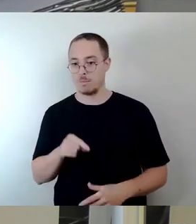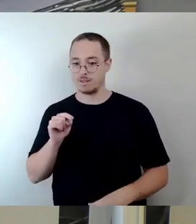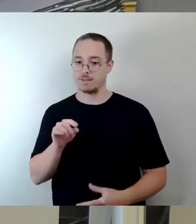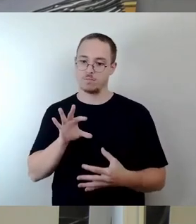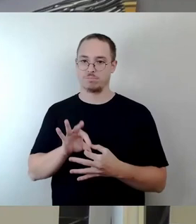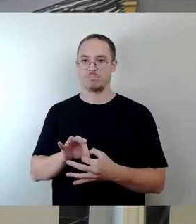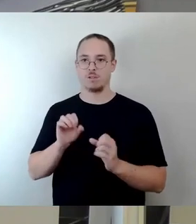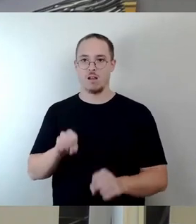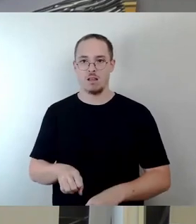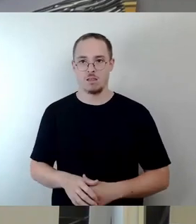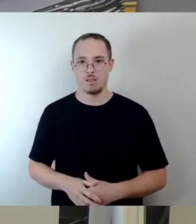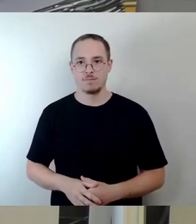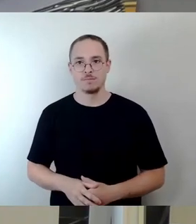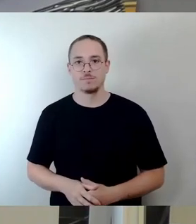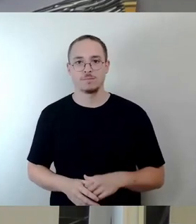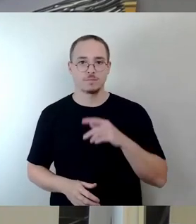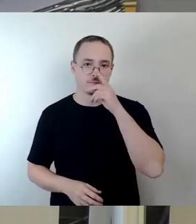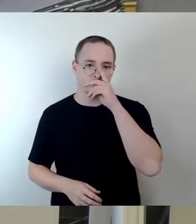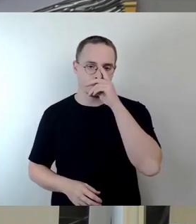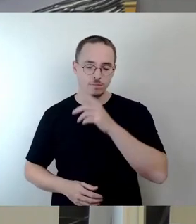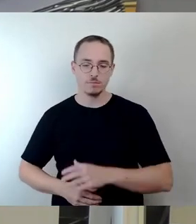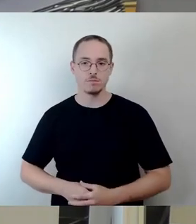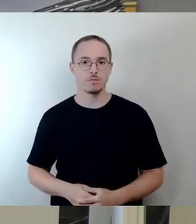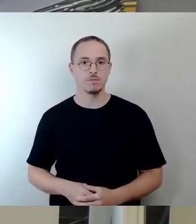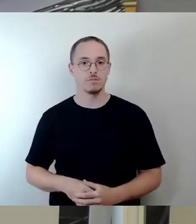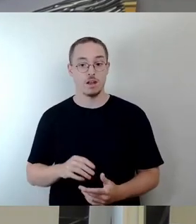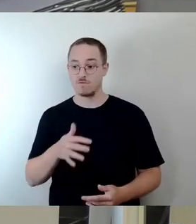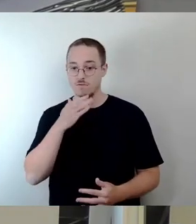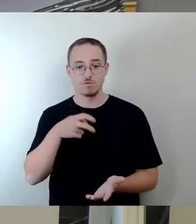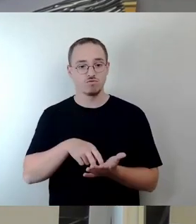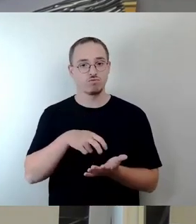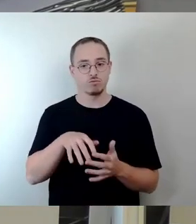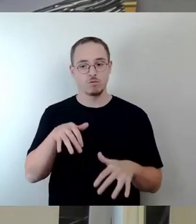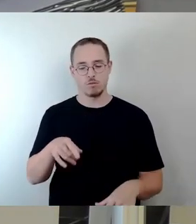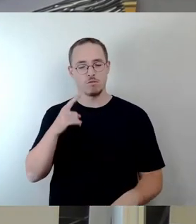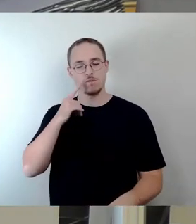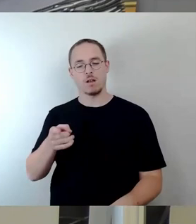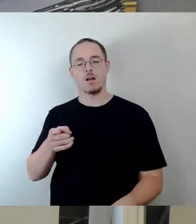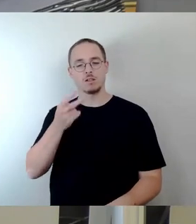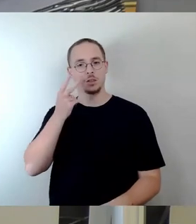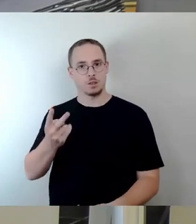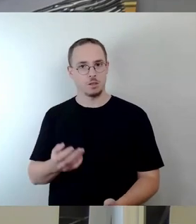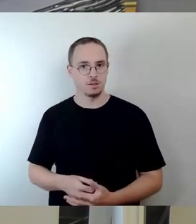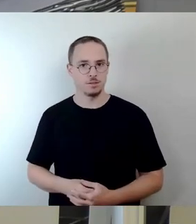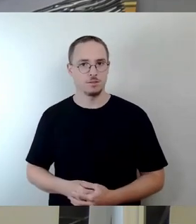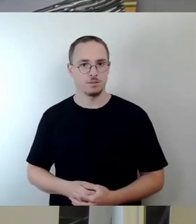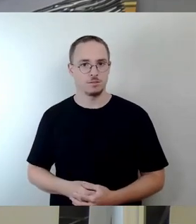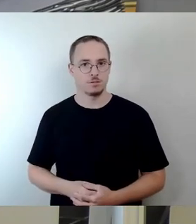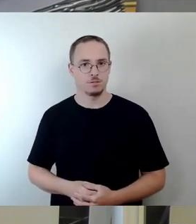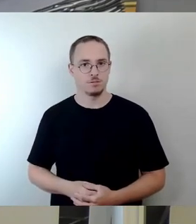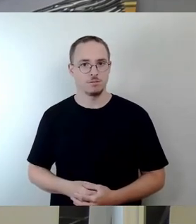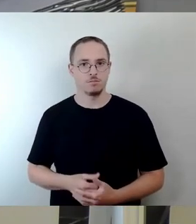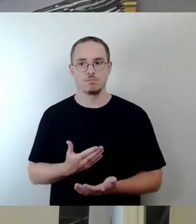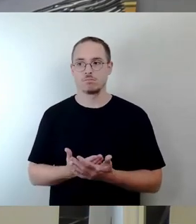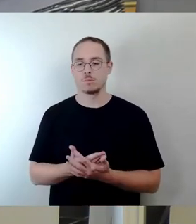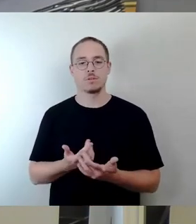realisieren können. Es gibt Verbesserungen durch Umorientierung beim ruhenden Verkehr. Das